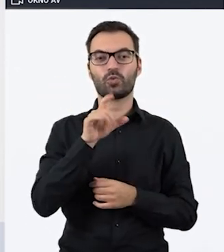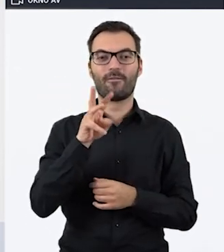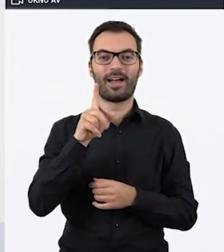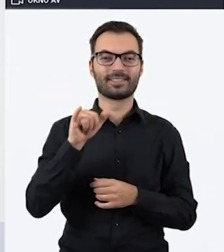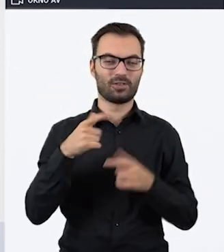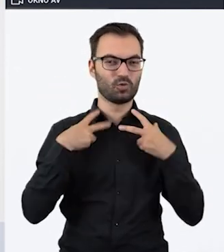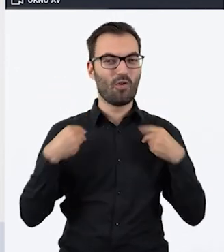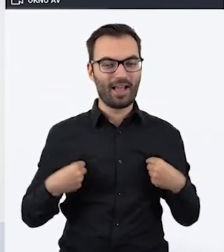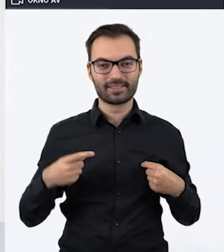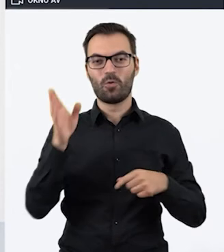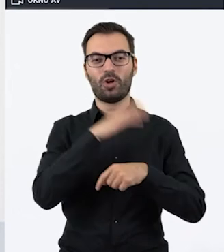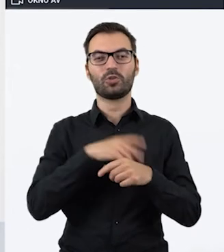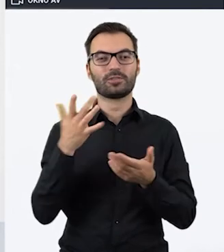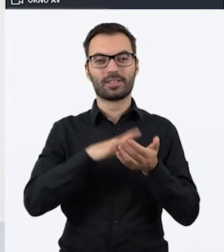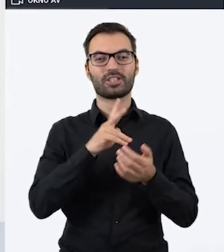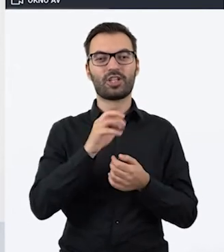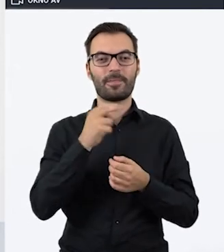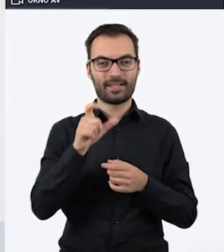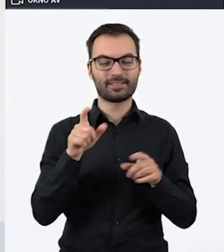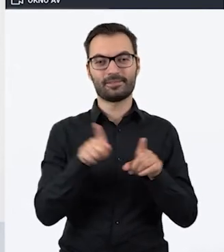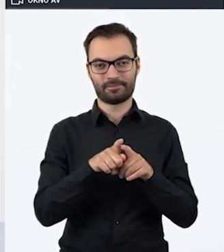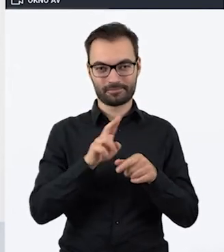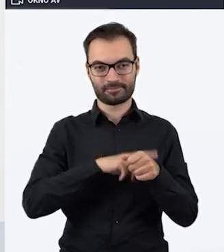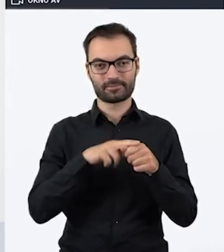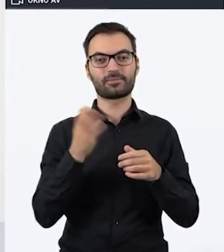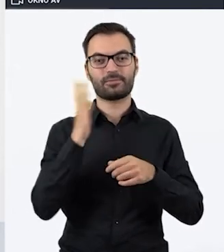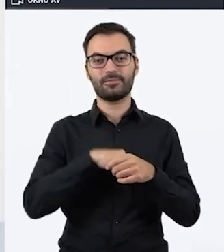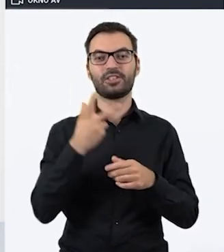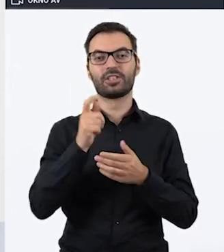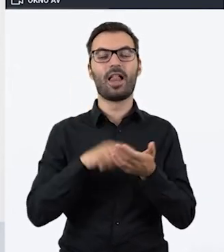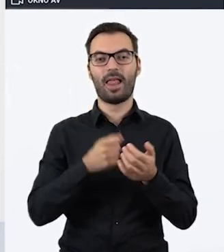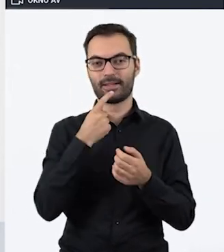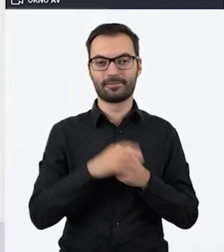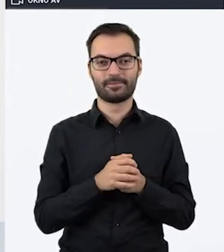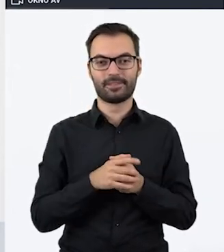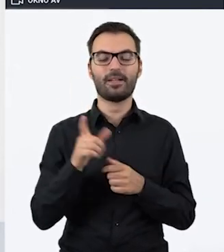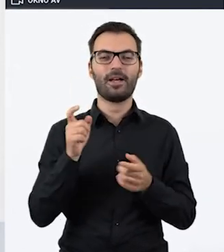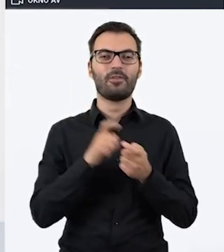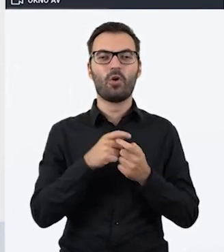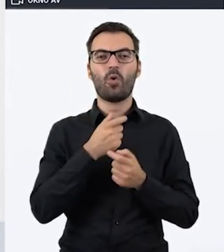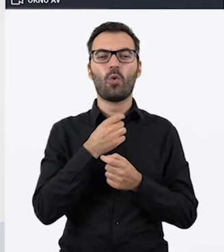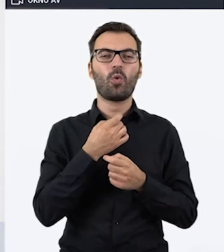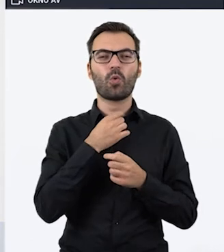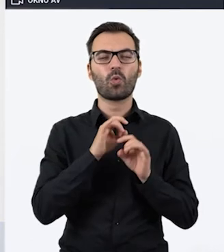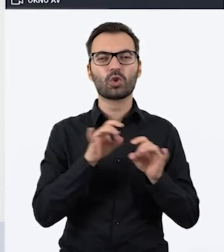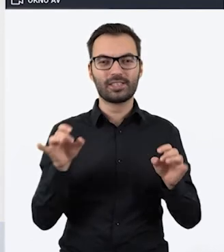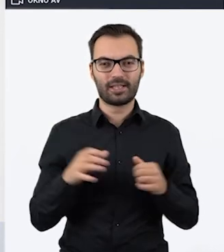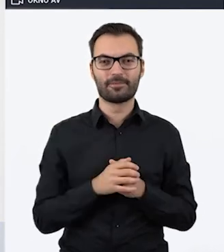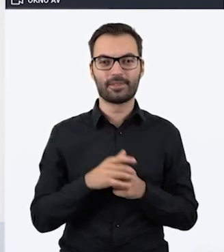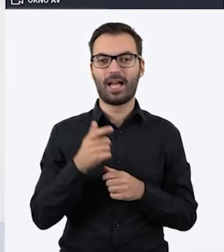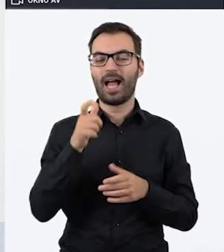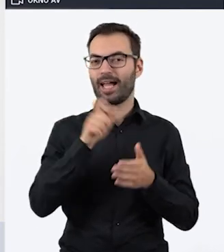Słowackiego, który urodził się w Krzemieńcu wraz z datą jego urodzin na trzy leki. Zdradzę, że są to leki na gruźlicę, ale niestety